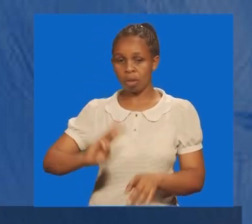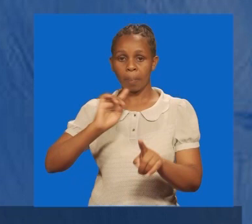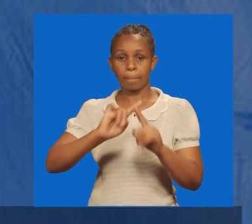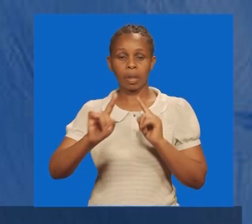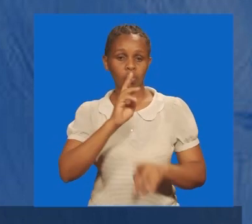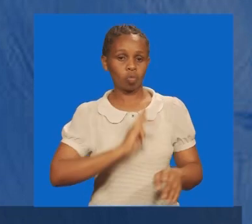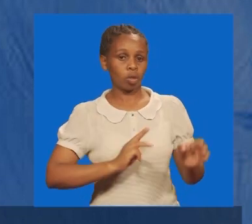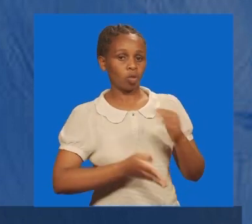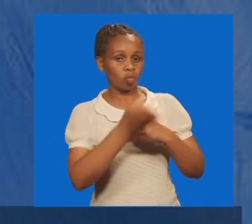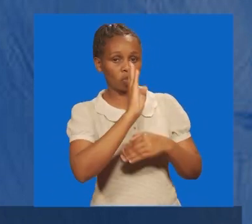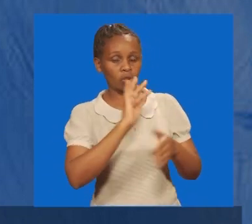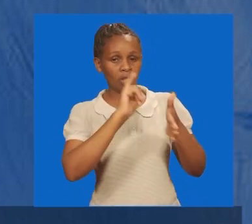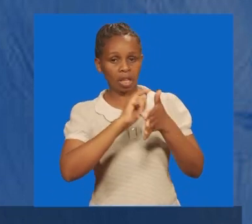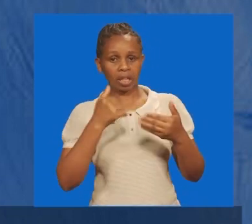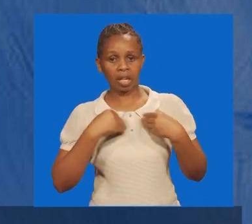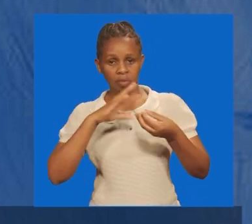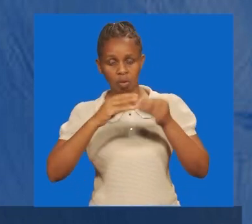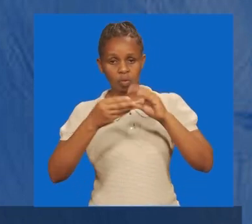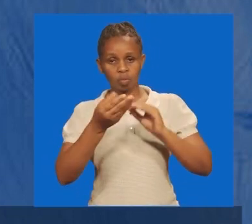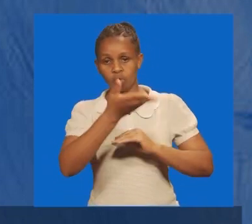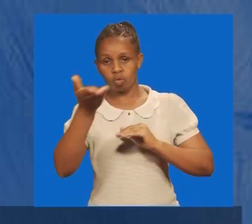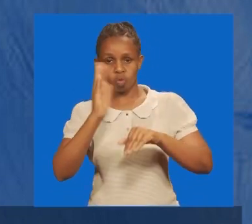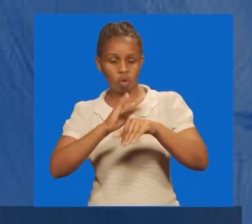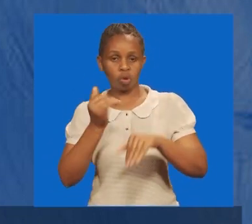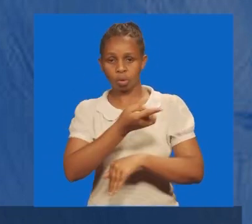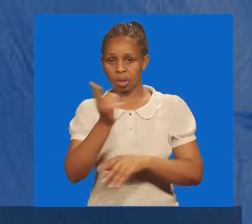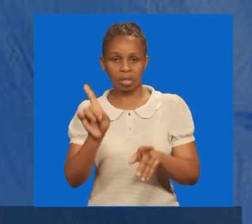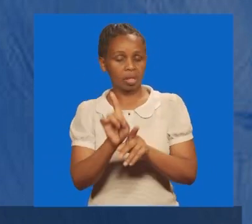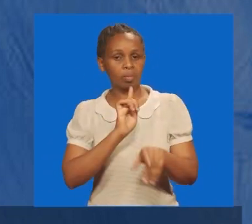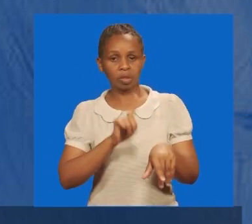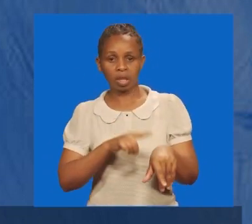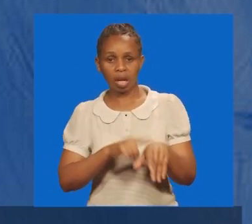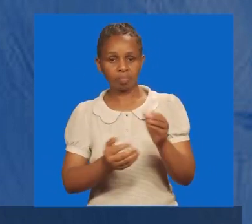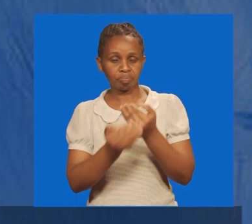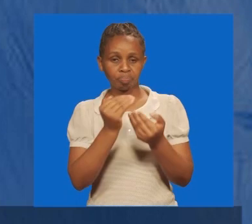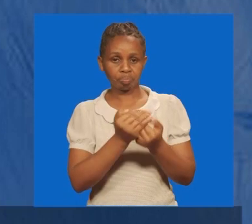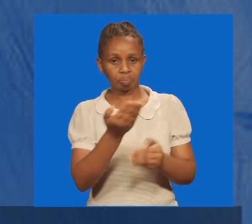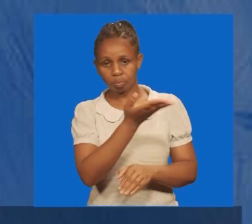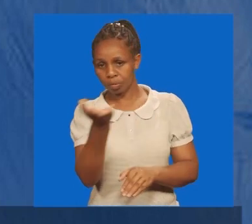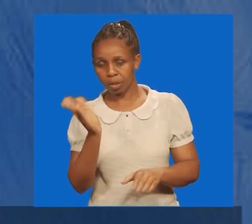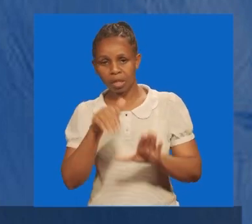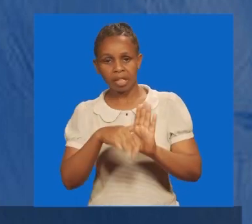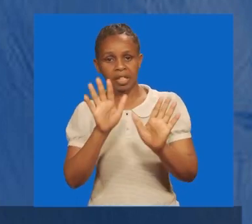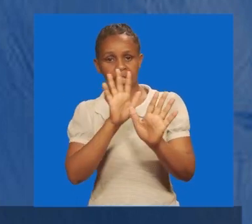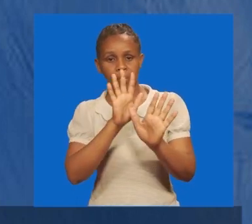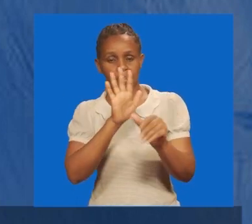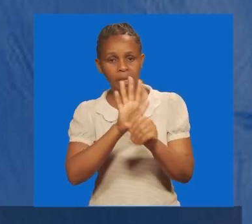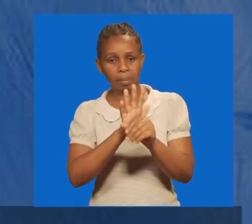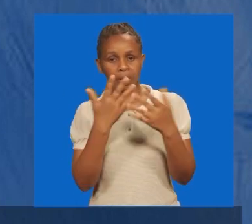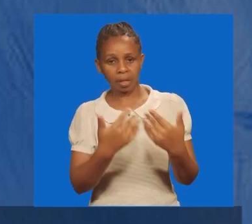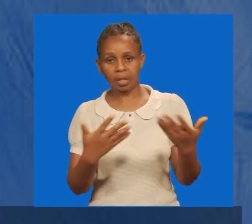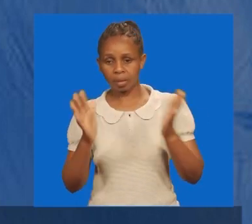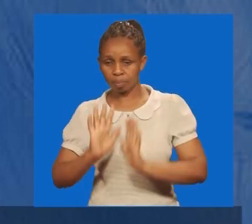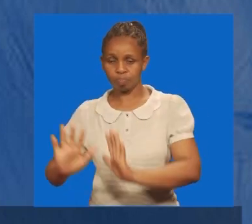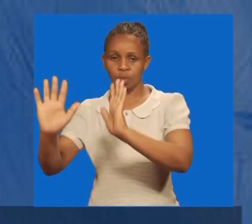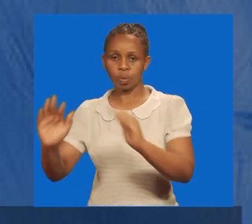mbali kwa mapenzi yake yeye alie kuumba, alie kuita, alie pia anaye kutunza kwa mambo mengi sana na anaye